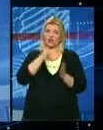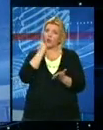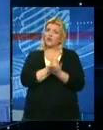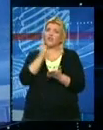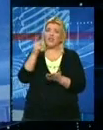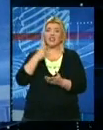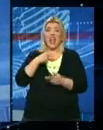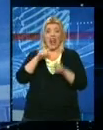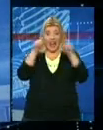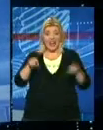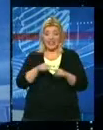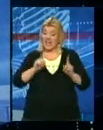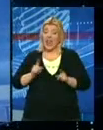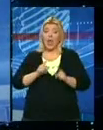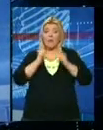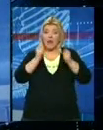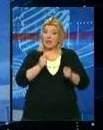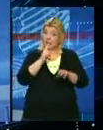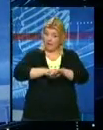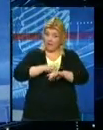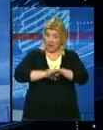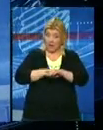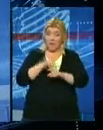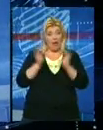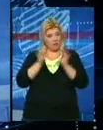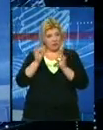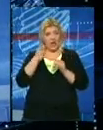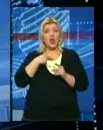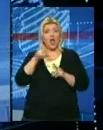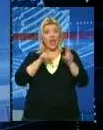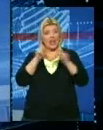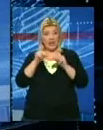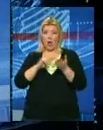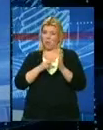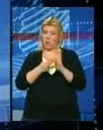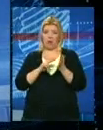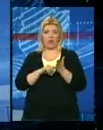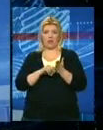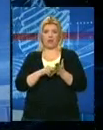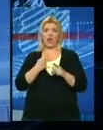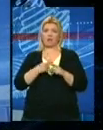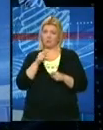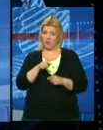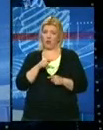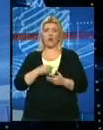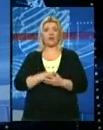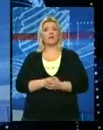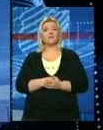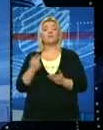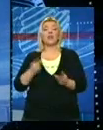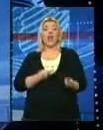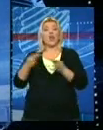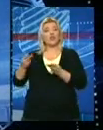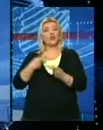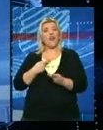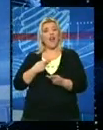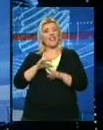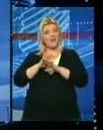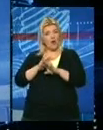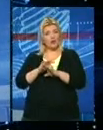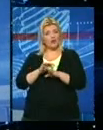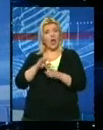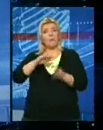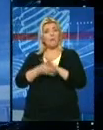da ta lista nije predata na vreme uz ocenu da je odluka Rika političke prirode. A gostovanje lidera SNS-a i prvog